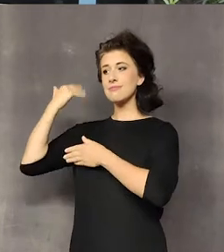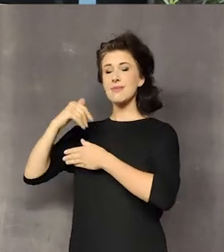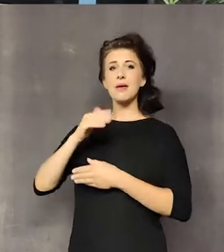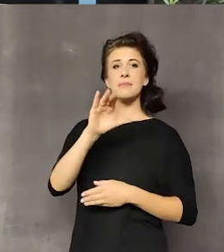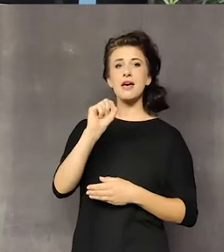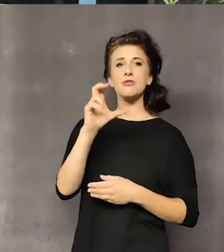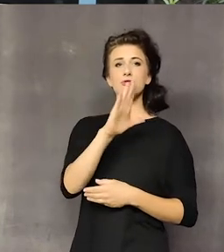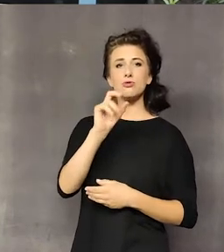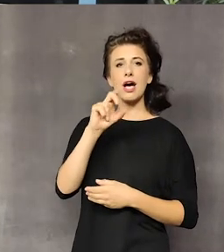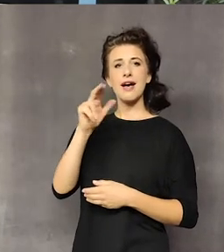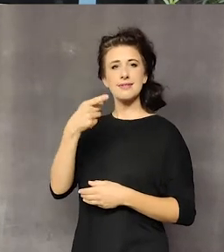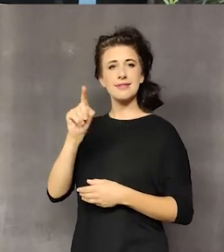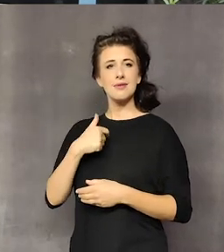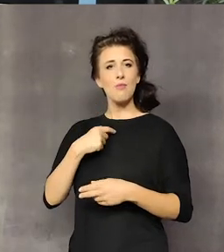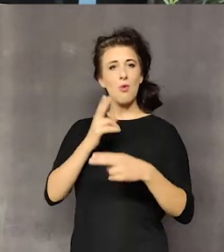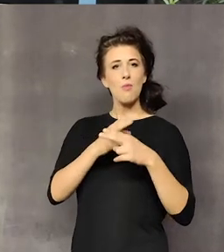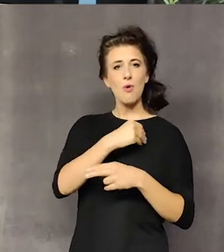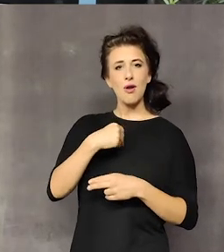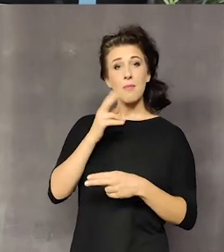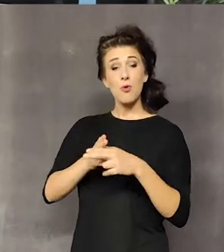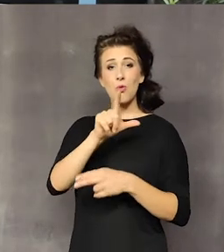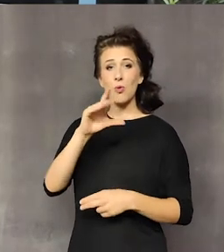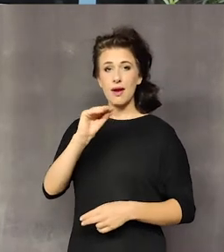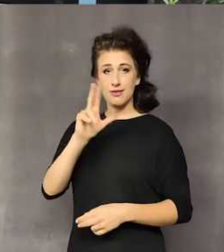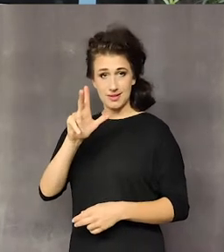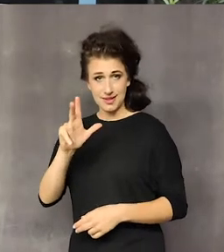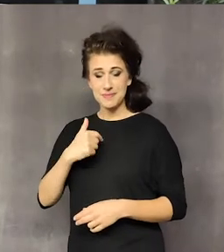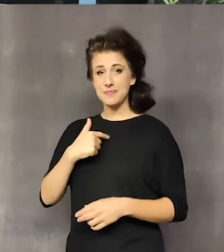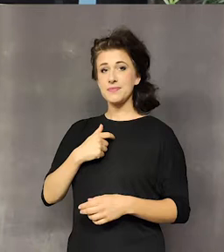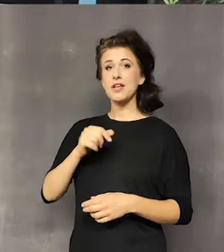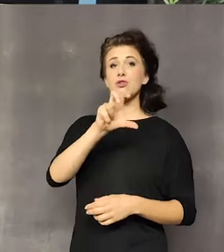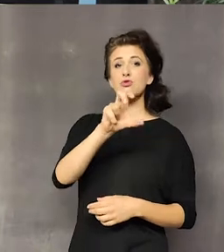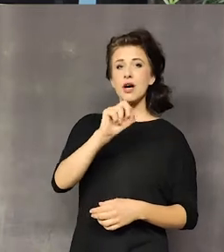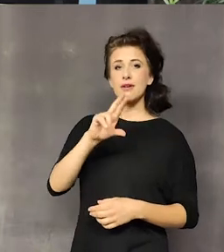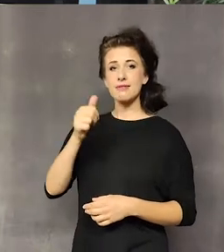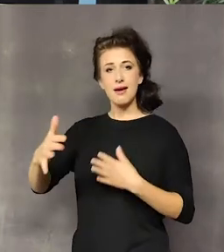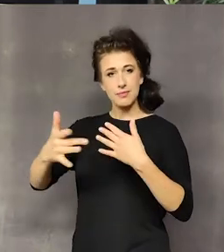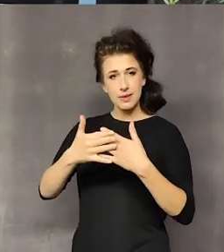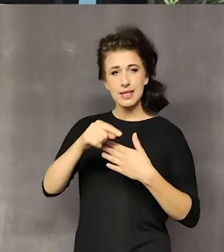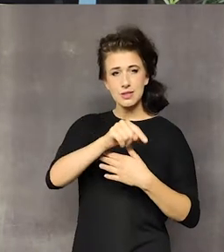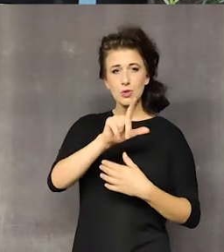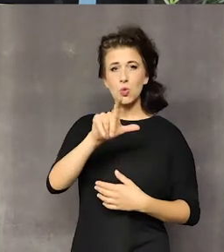jestem połakiem, w połowie jestem łemkiem. Mieszkaliśmy długie lata w Czarnej, koło Szczyg Dolnych niedaleko.